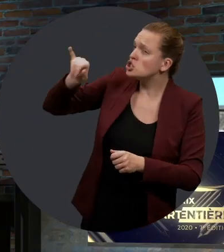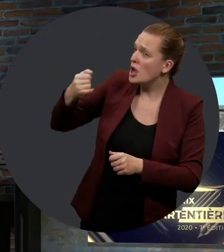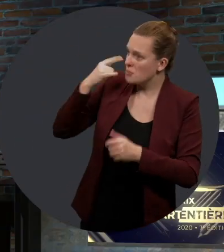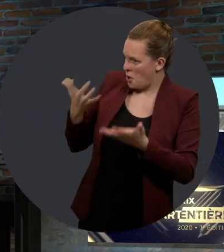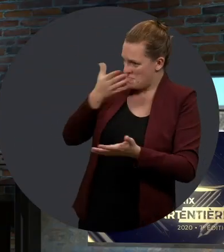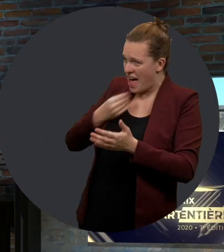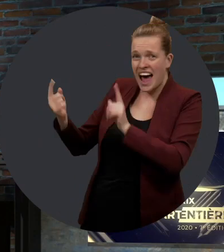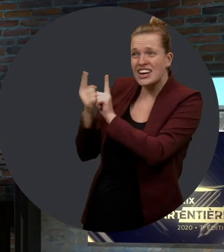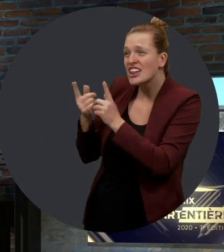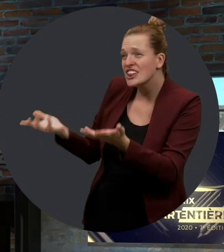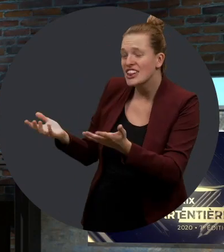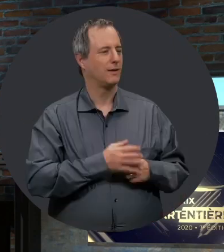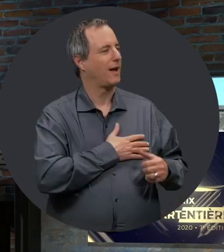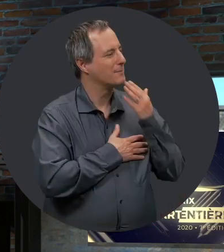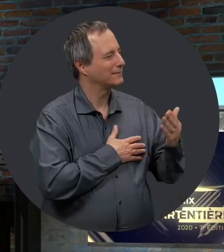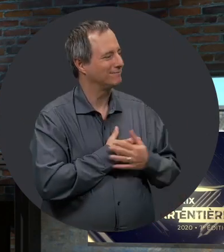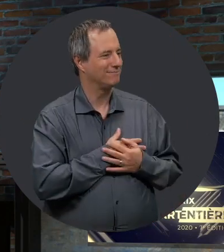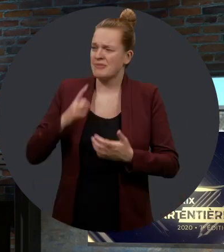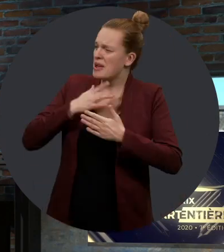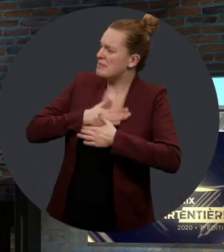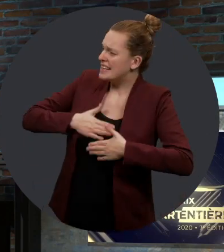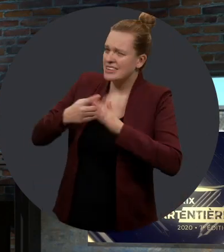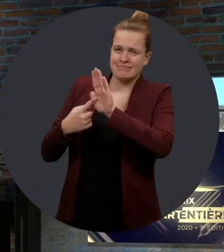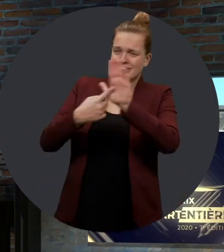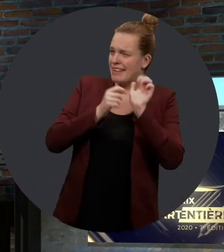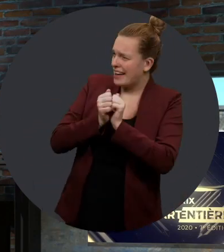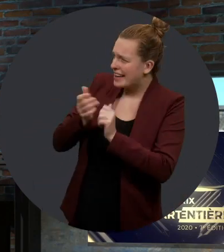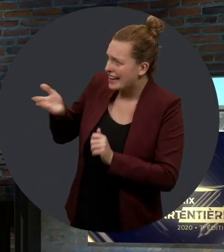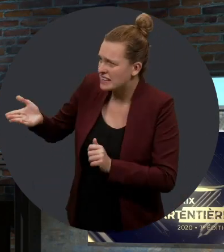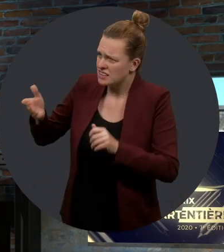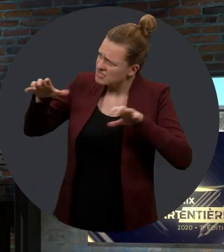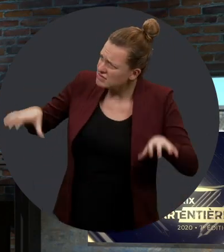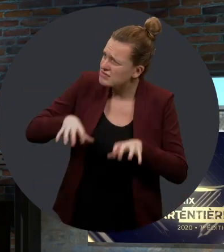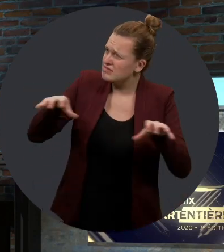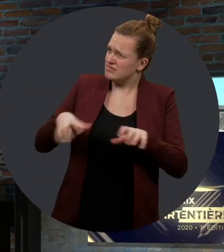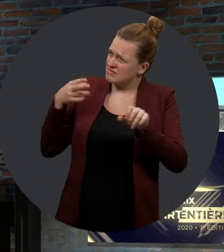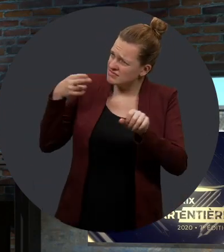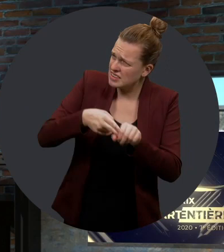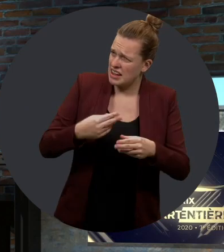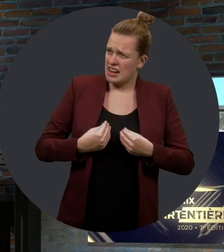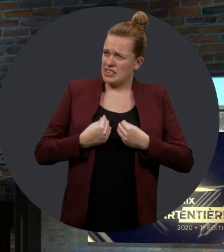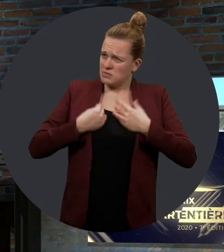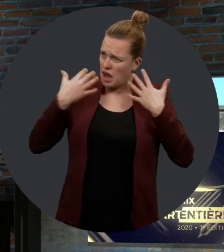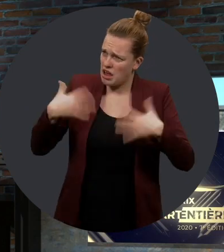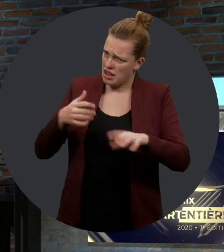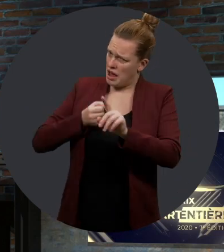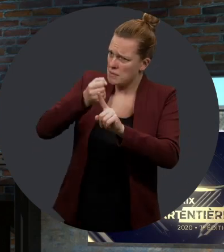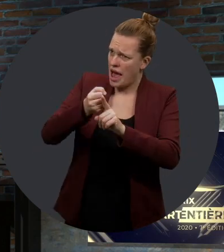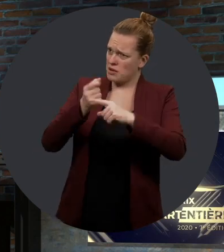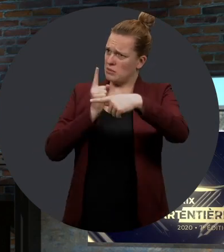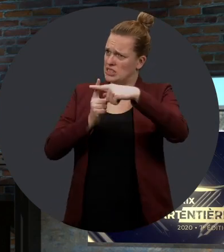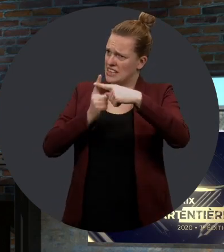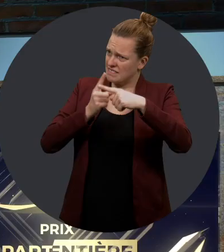Merci, M. Jean, pour cette belle rencontre. Merci. C'est un plaisir de partager les ondes avec vous. œuvrez dans un milieu stimulant et